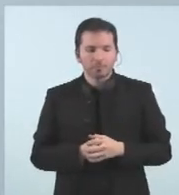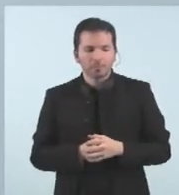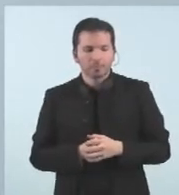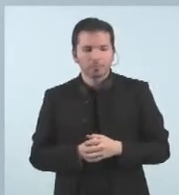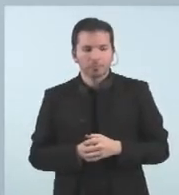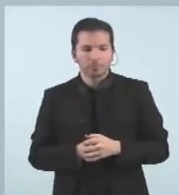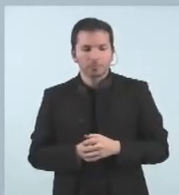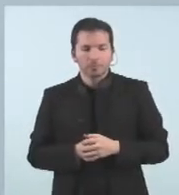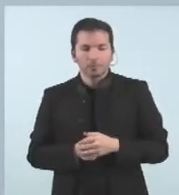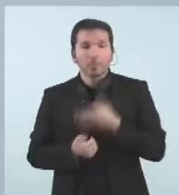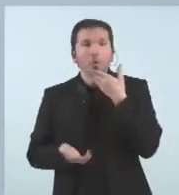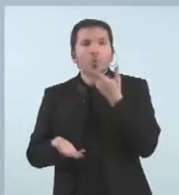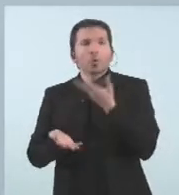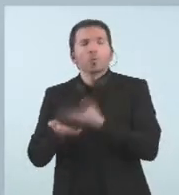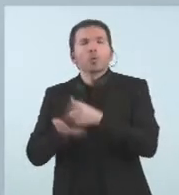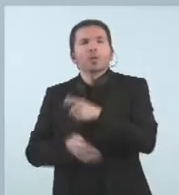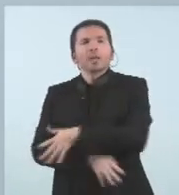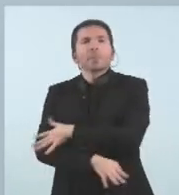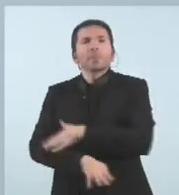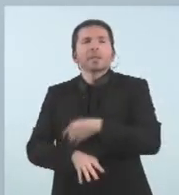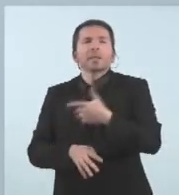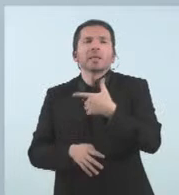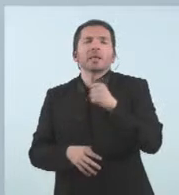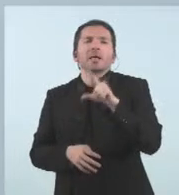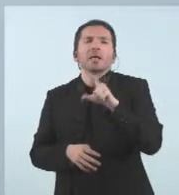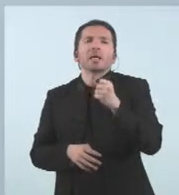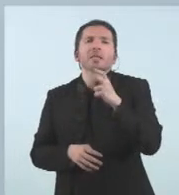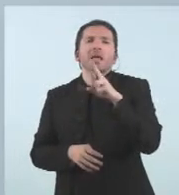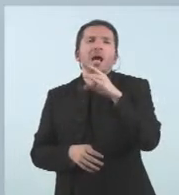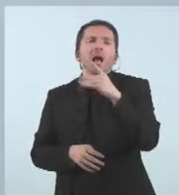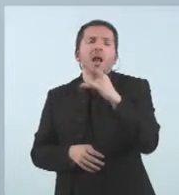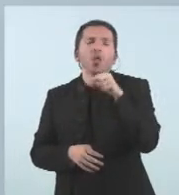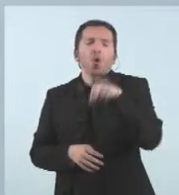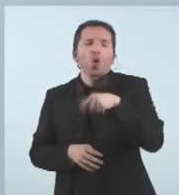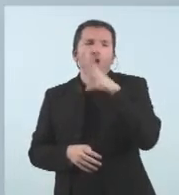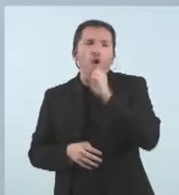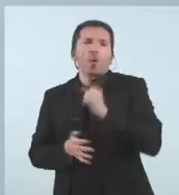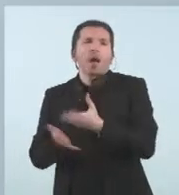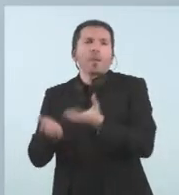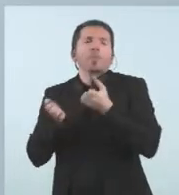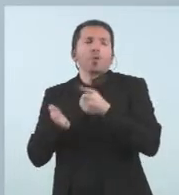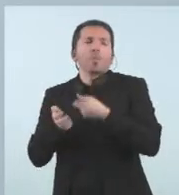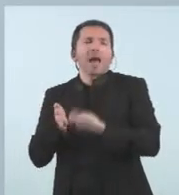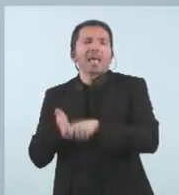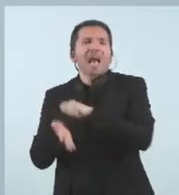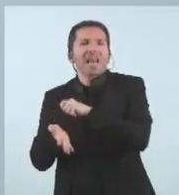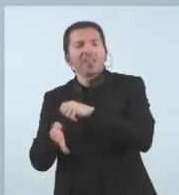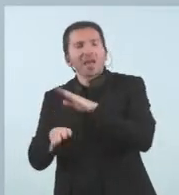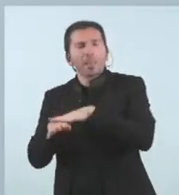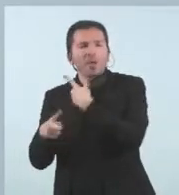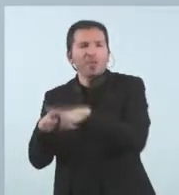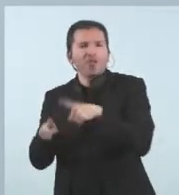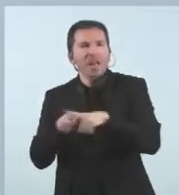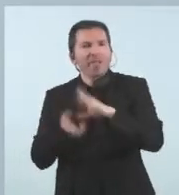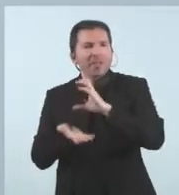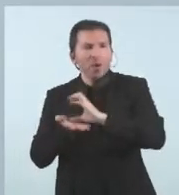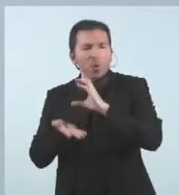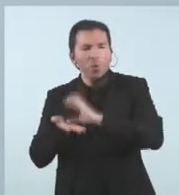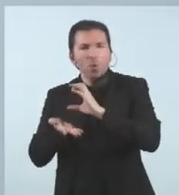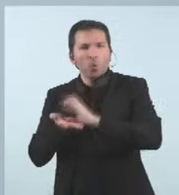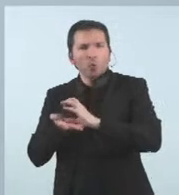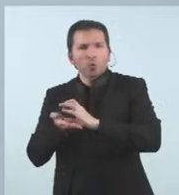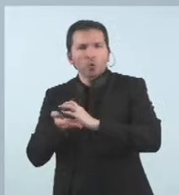a proposta del ministre Gallardo avui el govern també ha aprovat el calendari per als diferents cursos de capacitació professional que s'organitzen